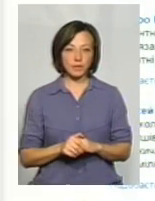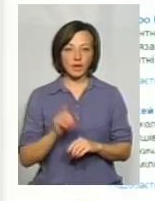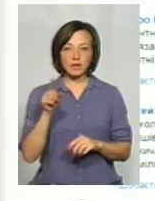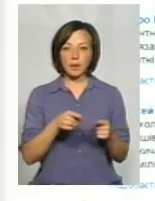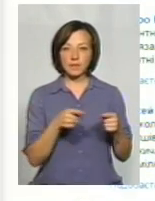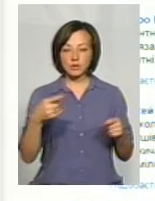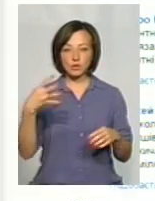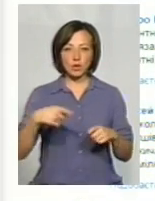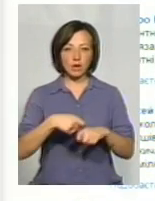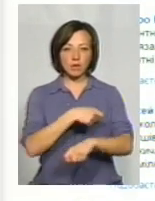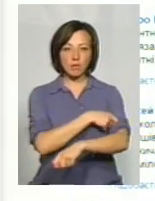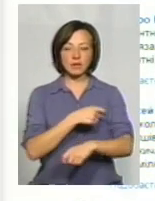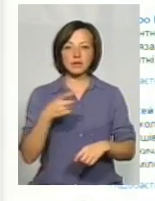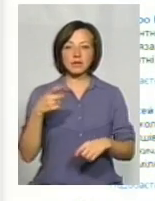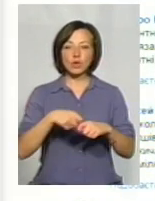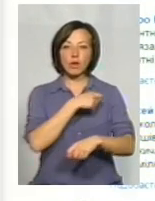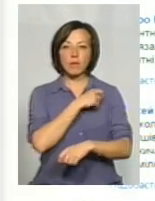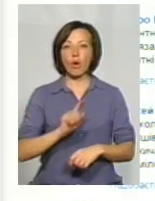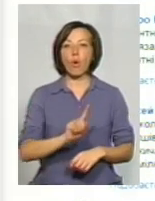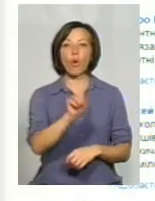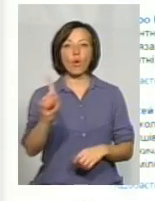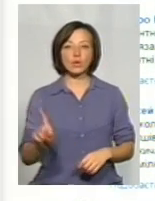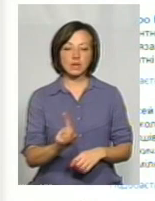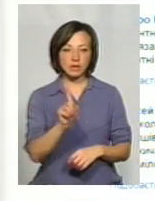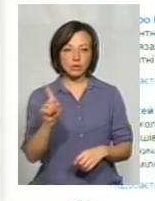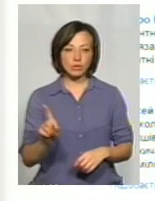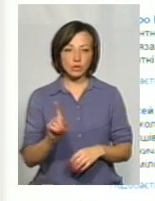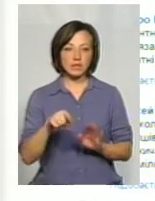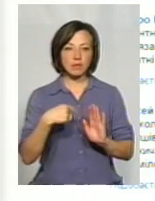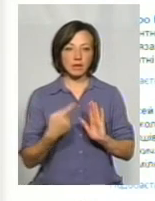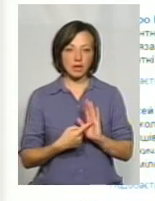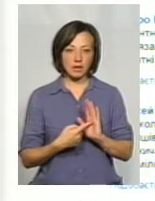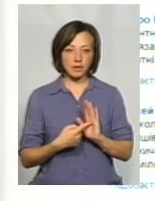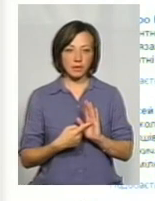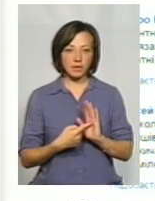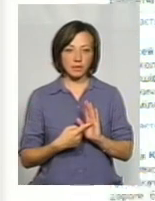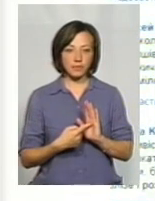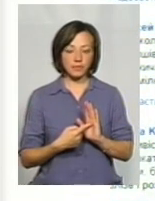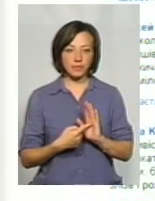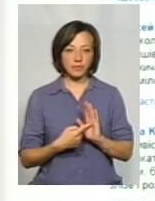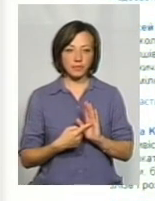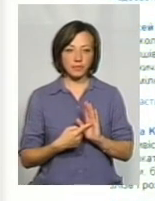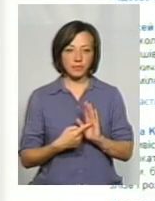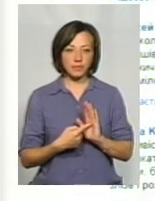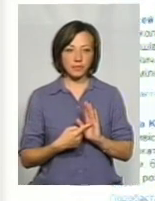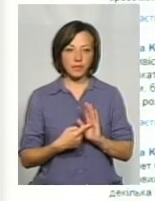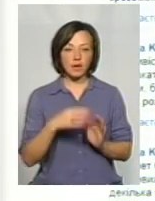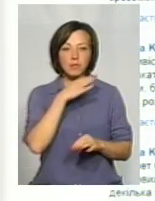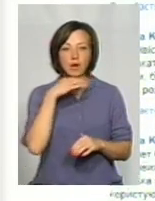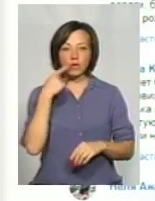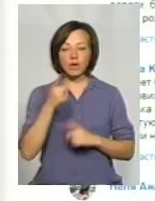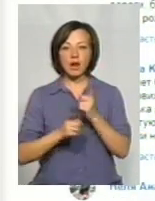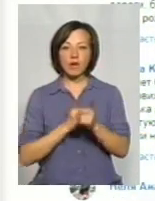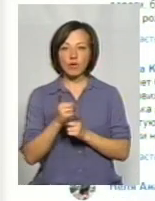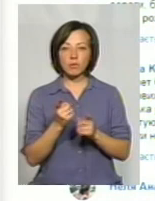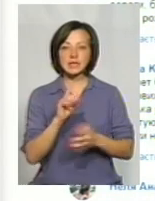відстань 40 кілометрів, треба їхати годину. Так, і запитання. В нас зараз багато говорять про реформу